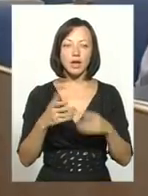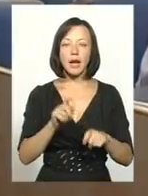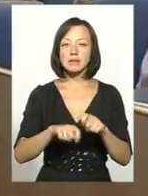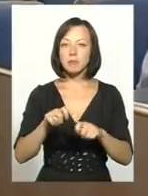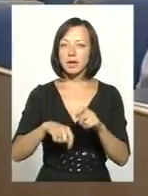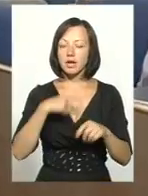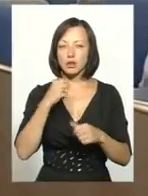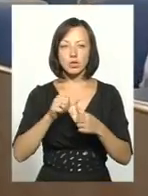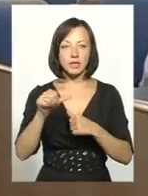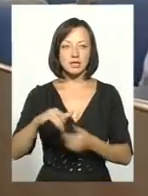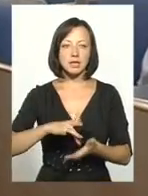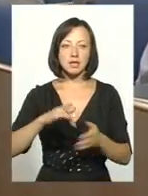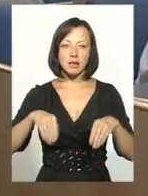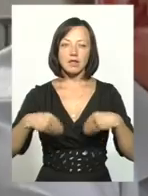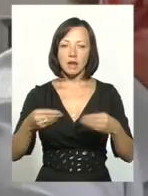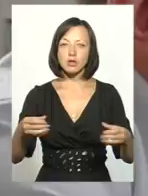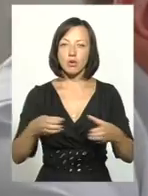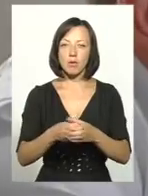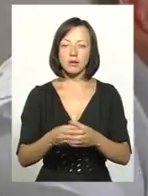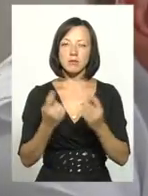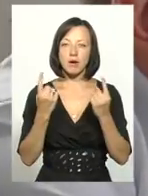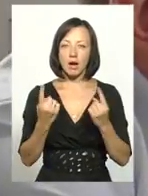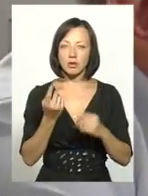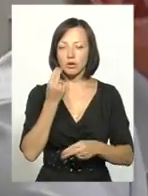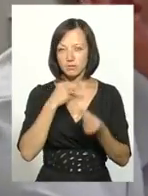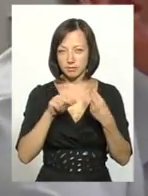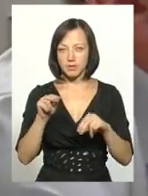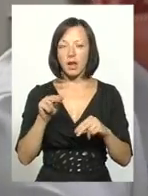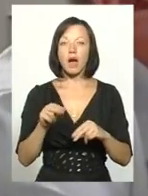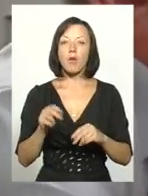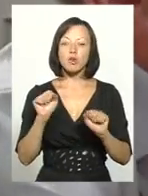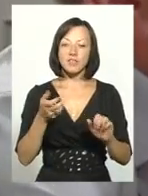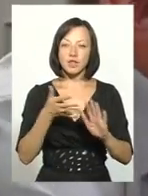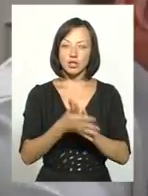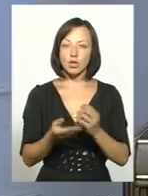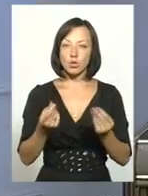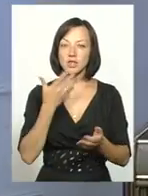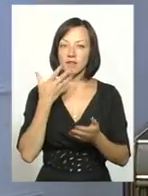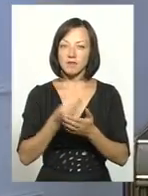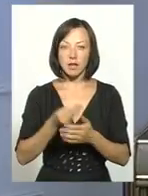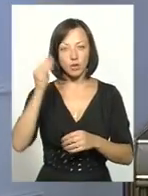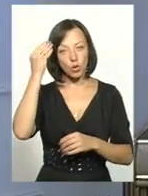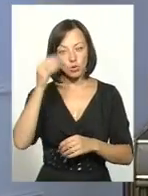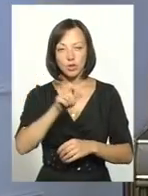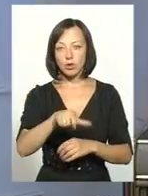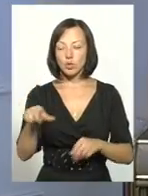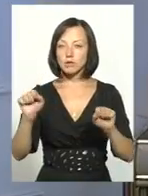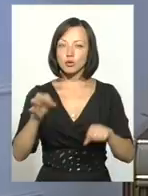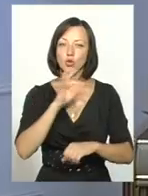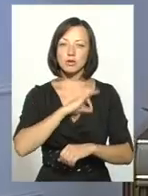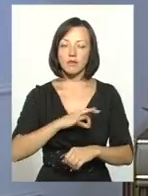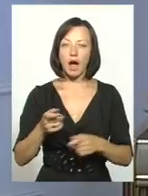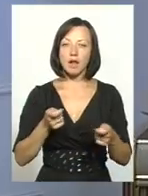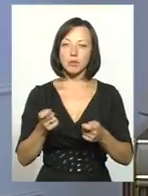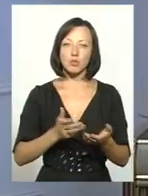запевняють, децентралізація дасть громадам чимало прерогатив. Окрім можливості витрачати кошти на власний розсуд, краяни зможуть користуватися